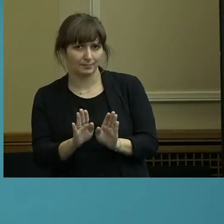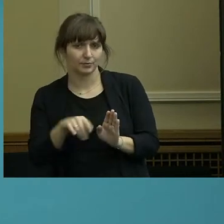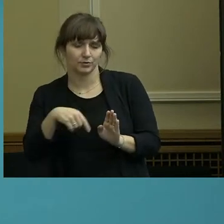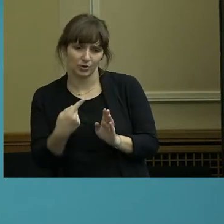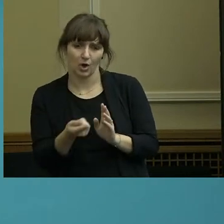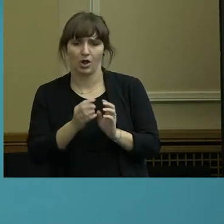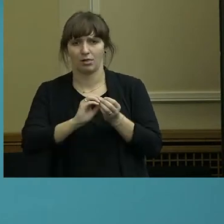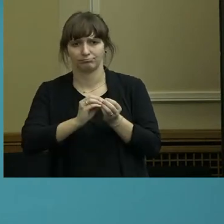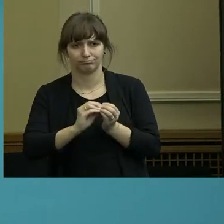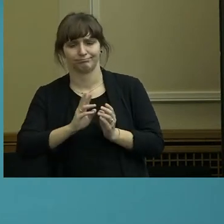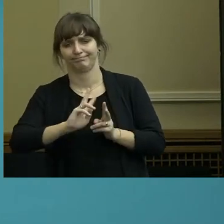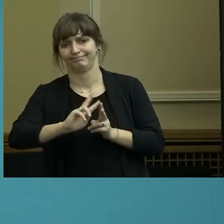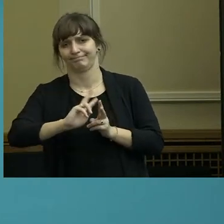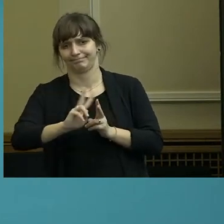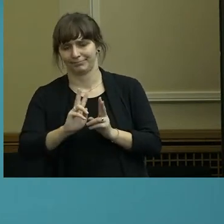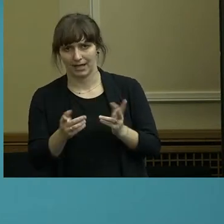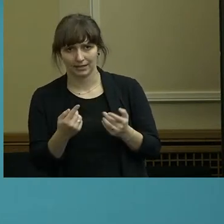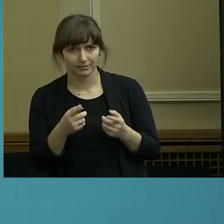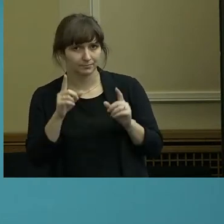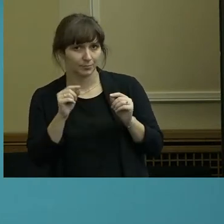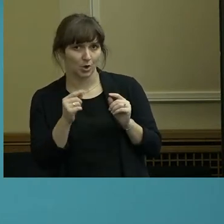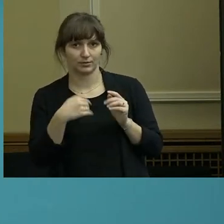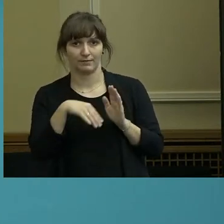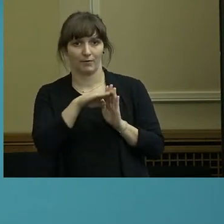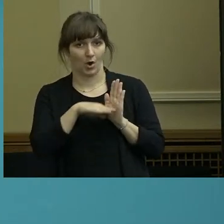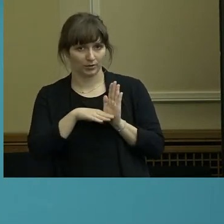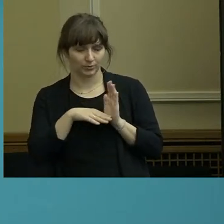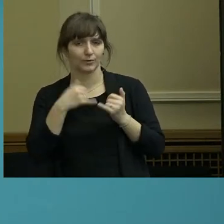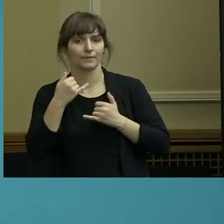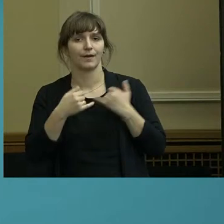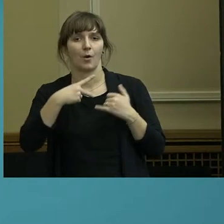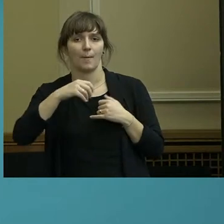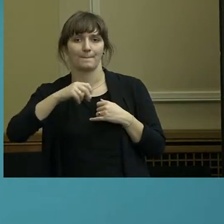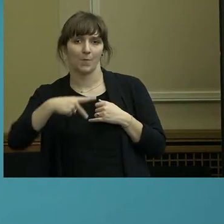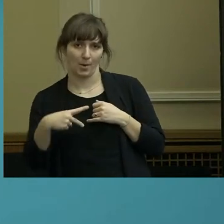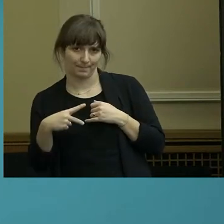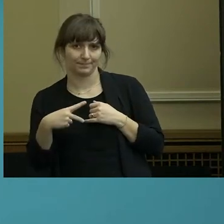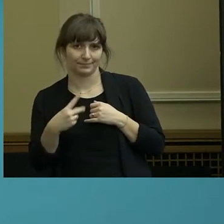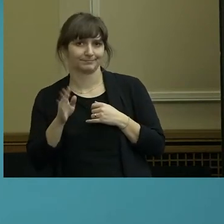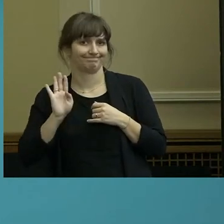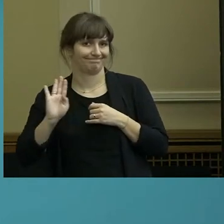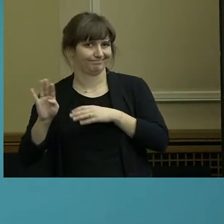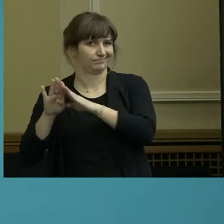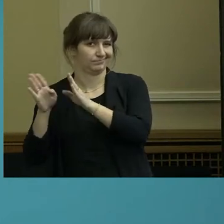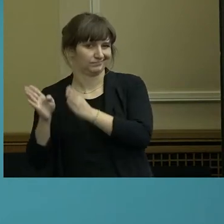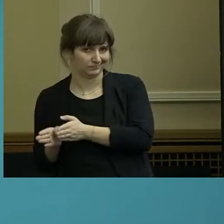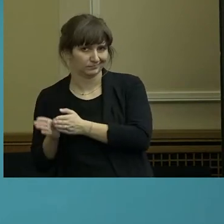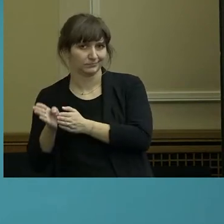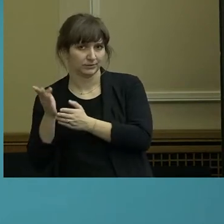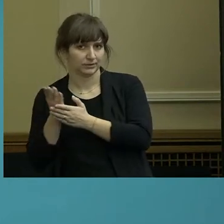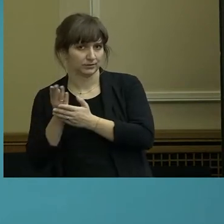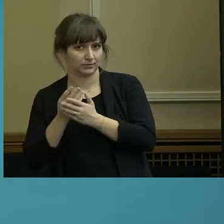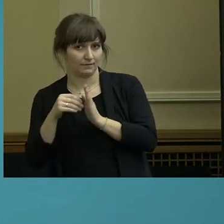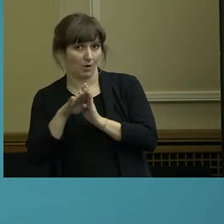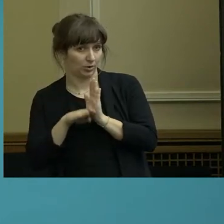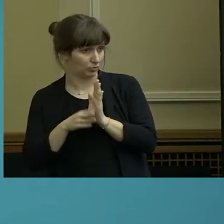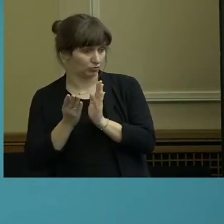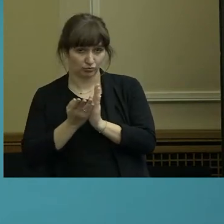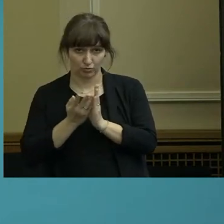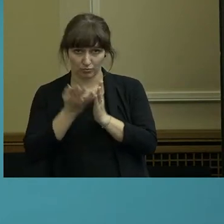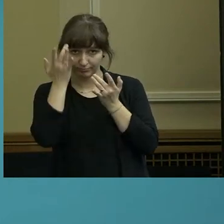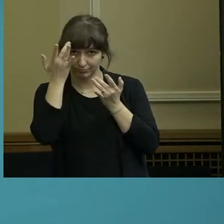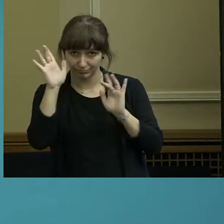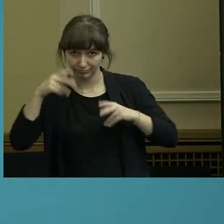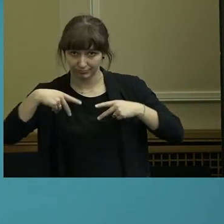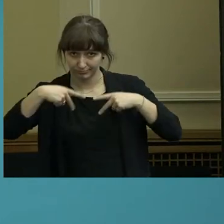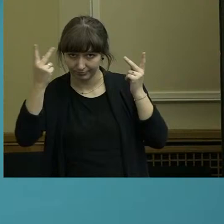Heißt das, dass die Verordnung von Frau Popp aus dem Hause Popp schon verabschiedet ist? Oder